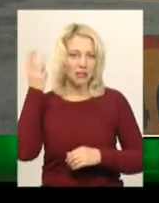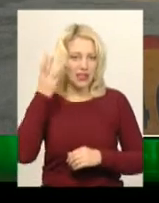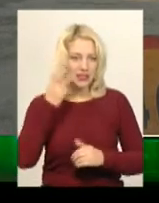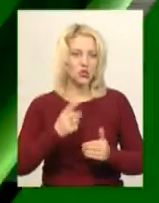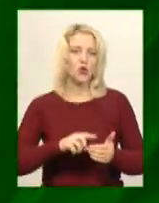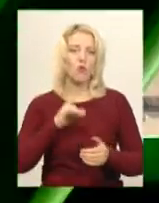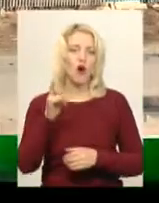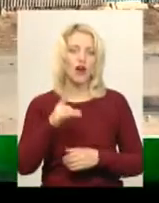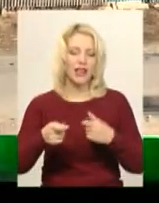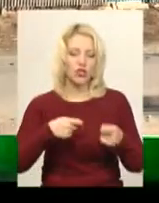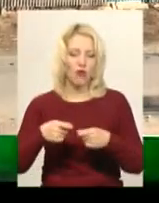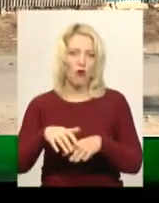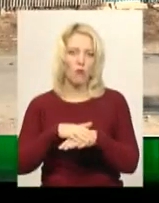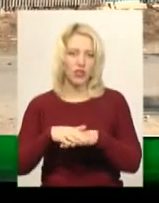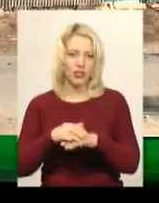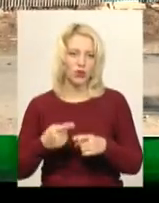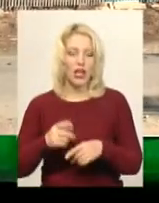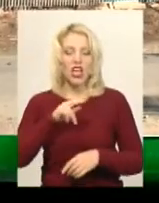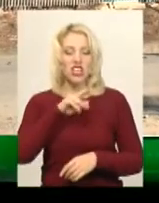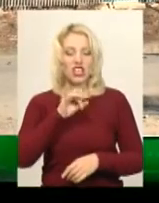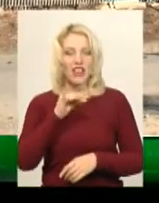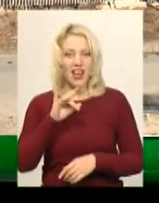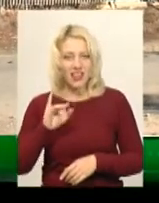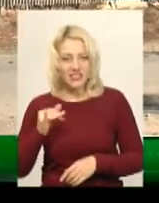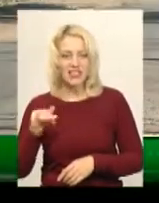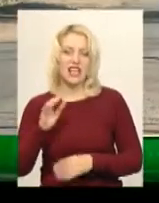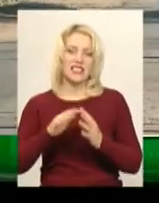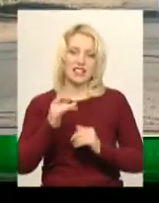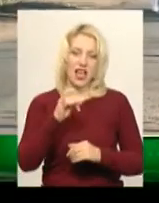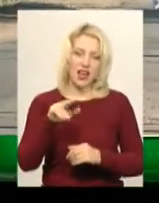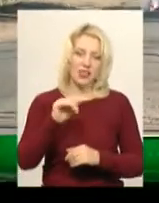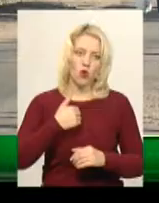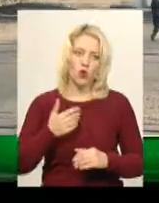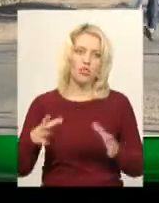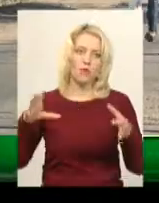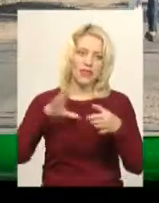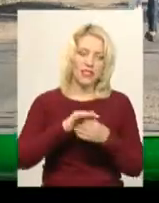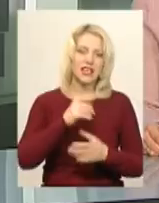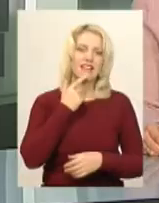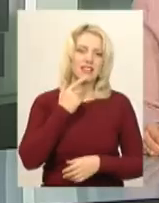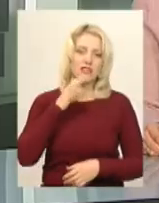ринку. Чорнелівська сільська рада хоче приєднатися до Красилівської міської ОТГ.